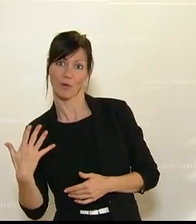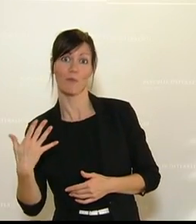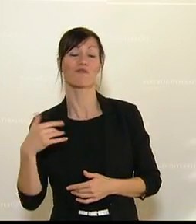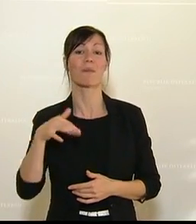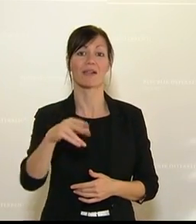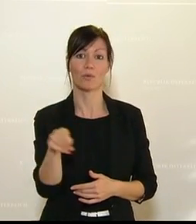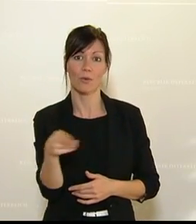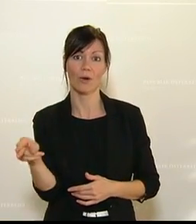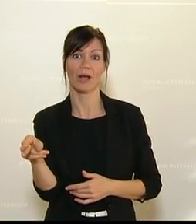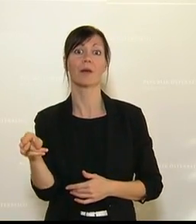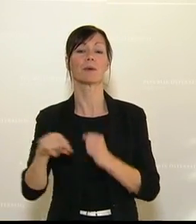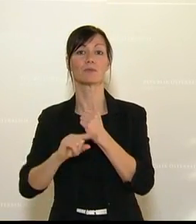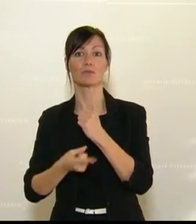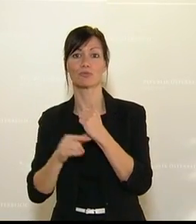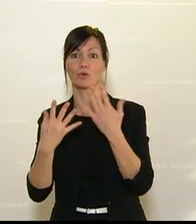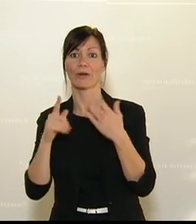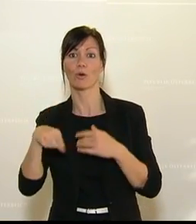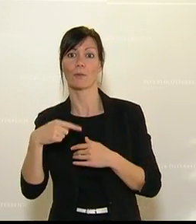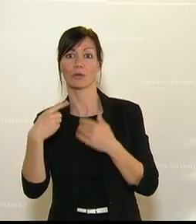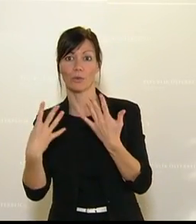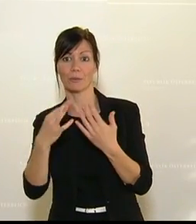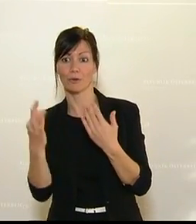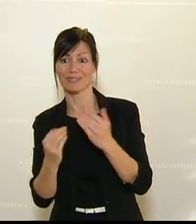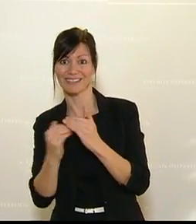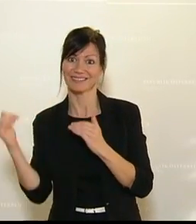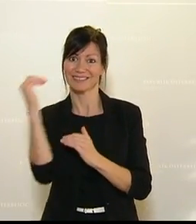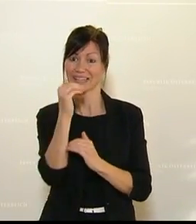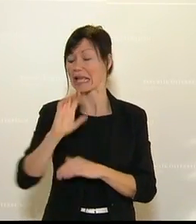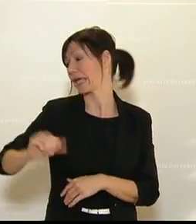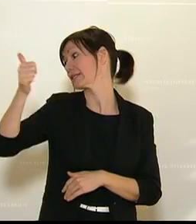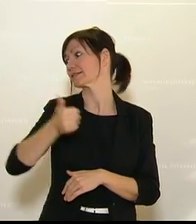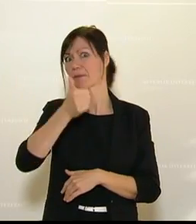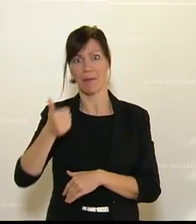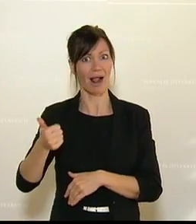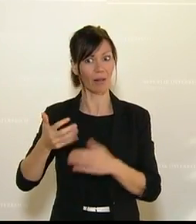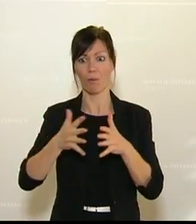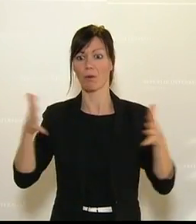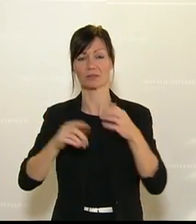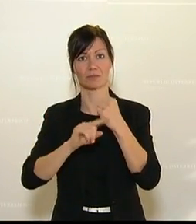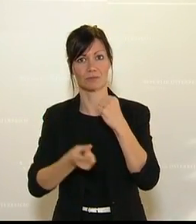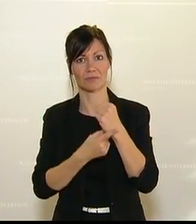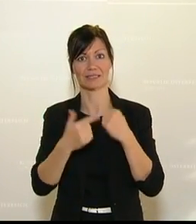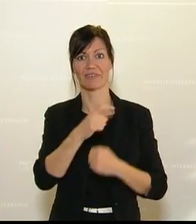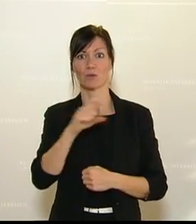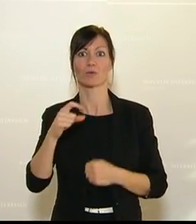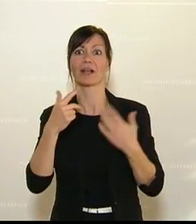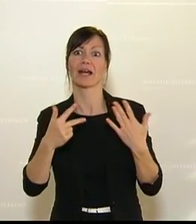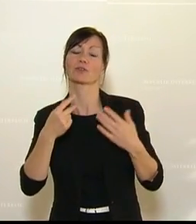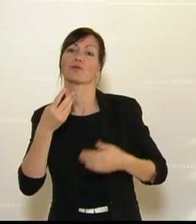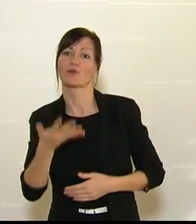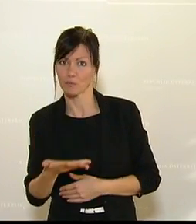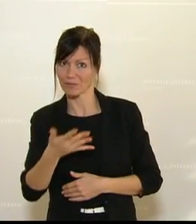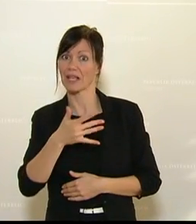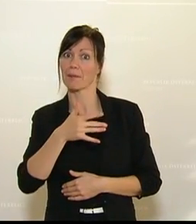Steigerung der Mittel um 9,9 Prozent das historisch größte Budget erreicht, das wir jemals gehabt haben. Das sind 258 Millionen Euro.